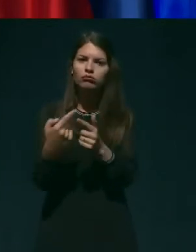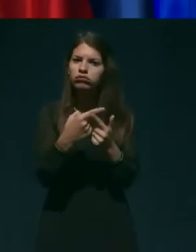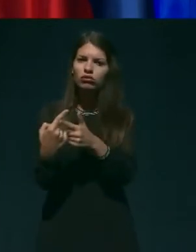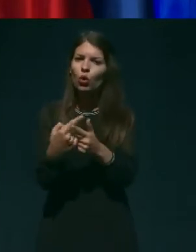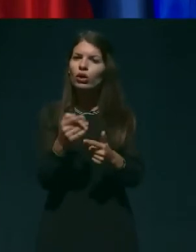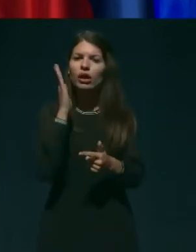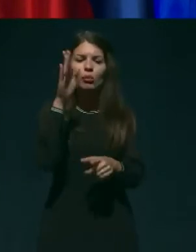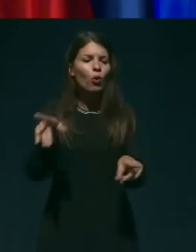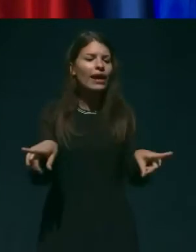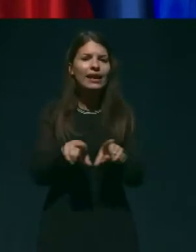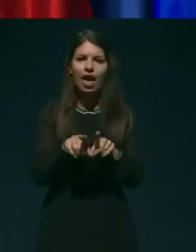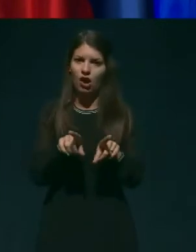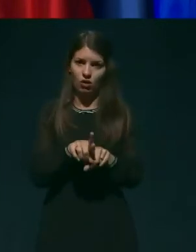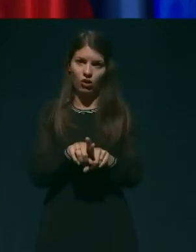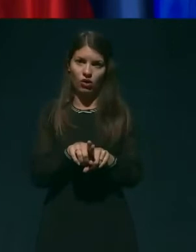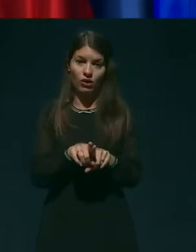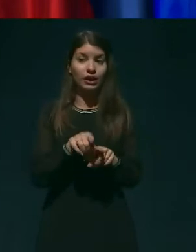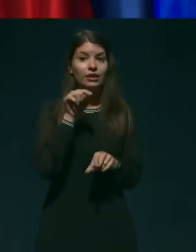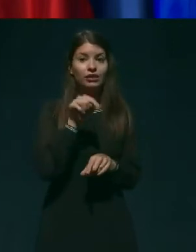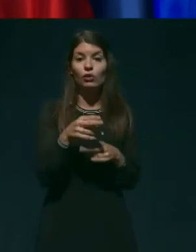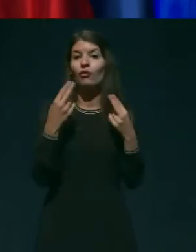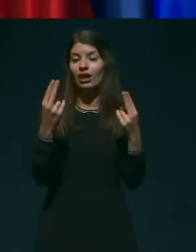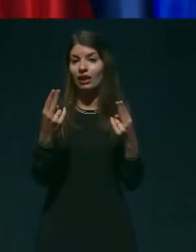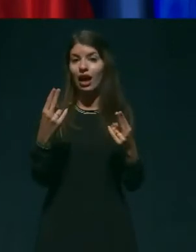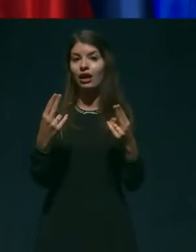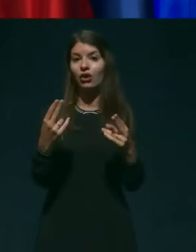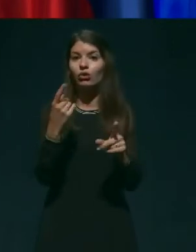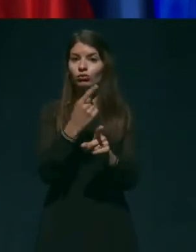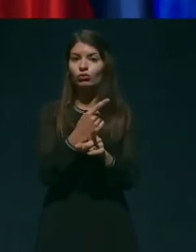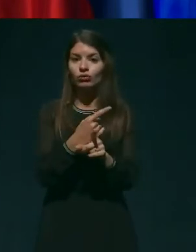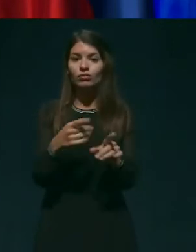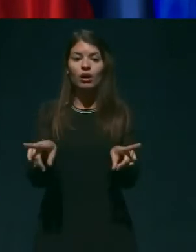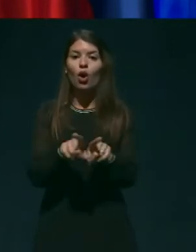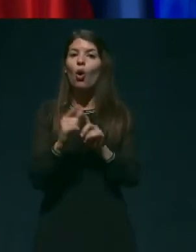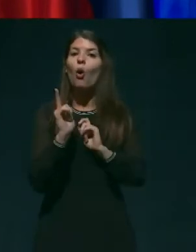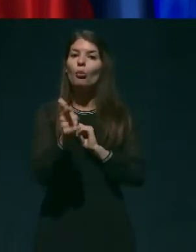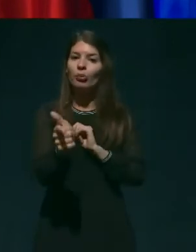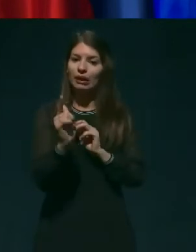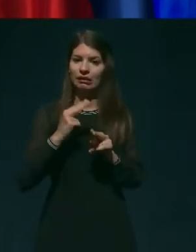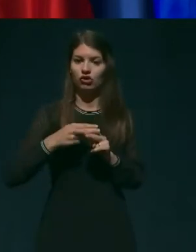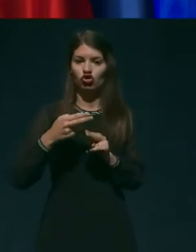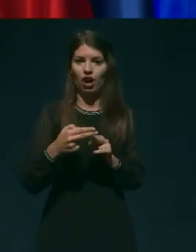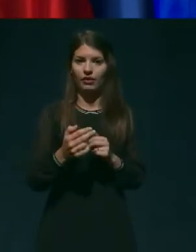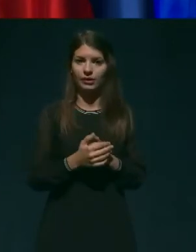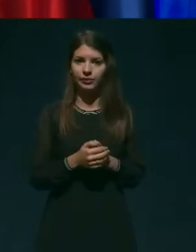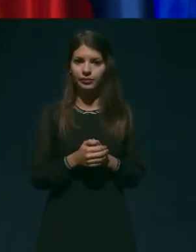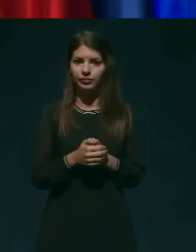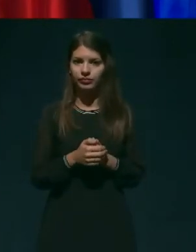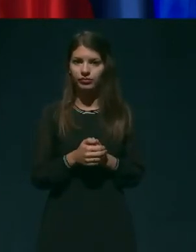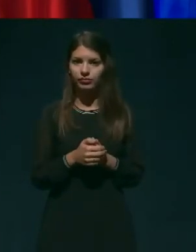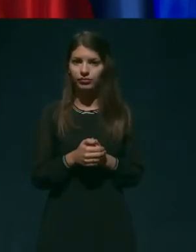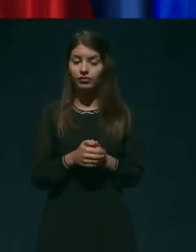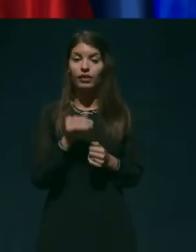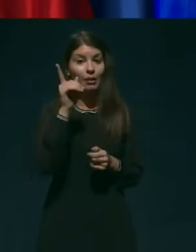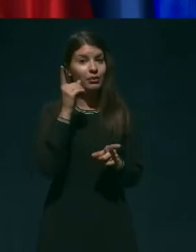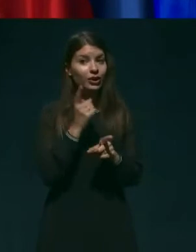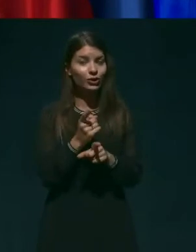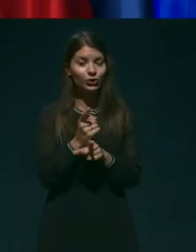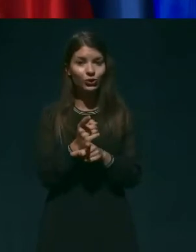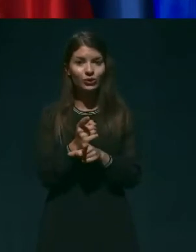oceni in bi veljala tudi vzajemnost, ampak gre tudi za neposreden